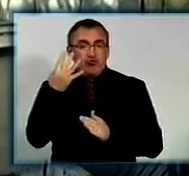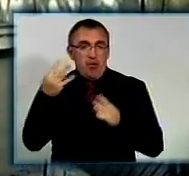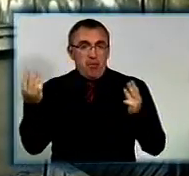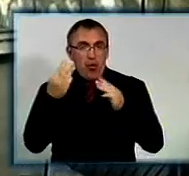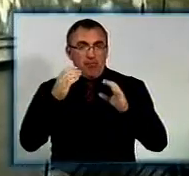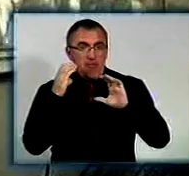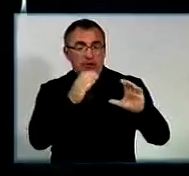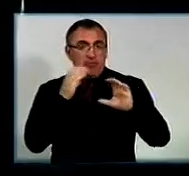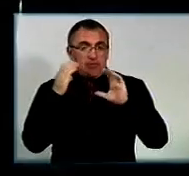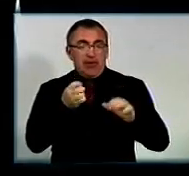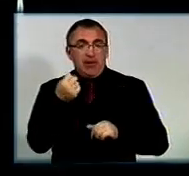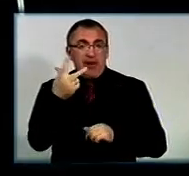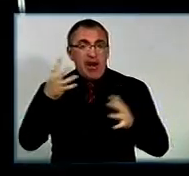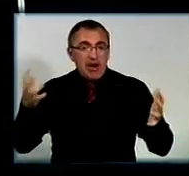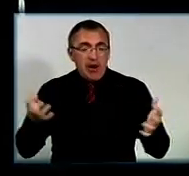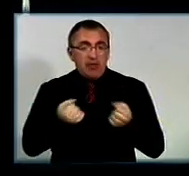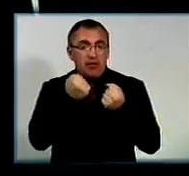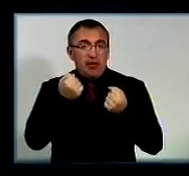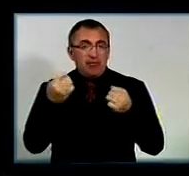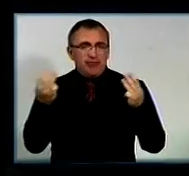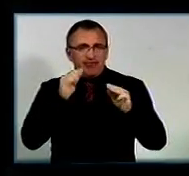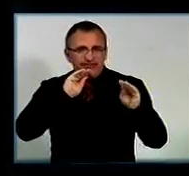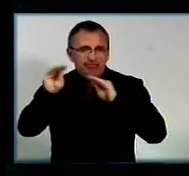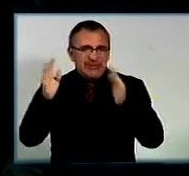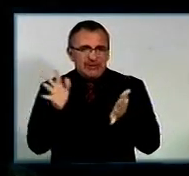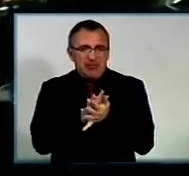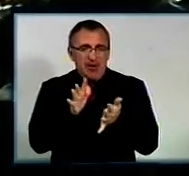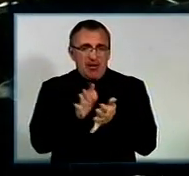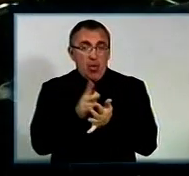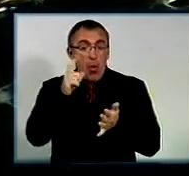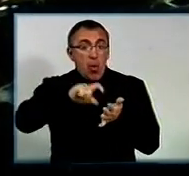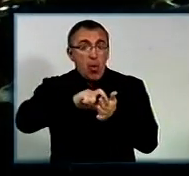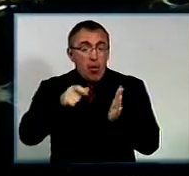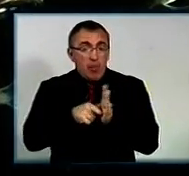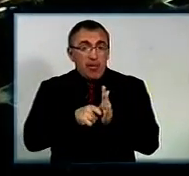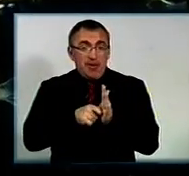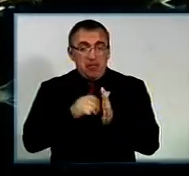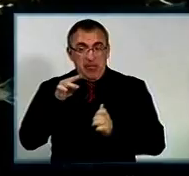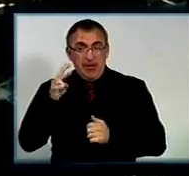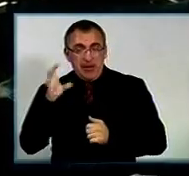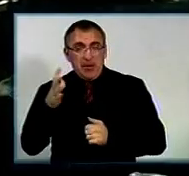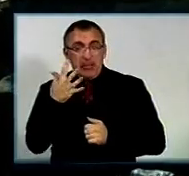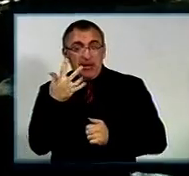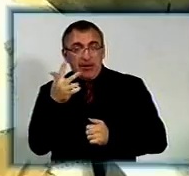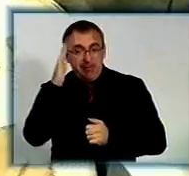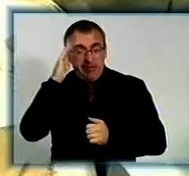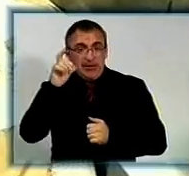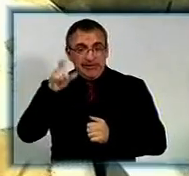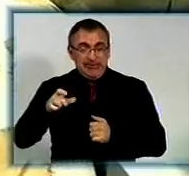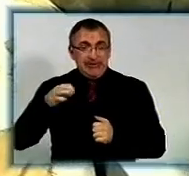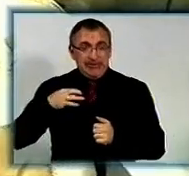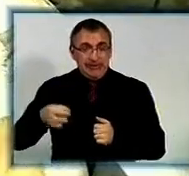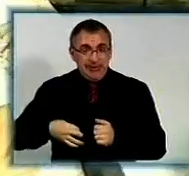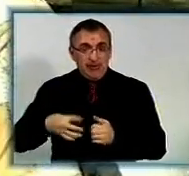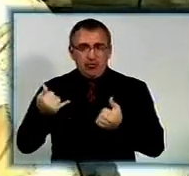11 рятувальників. Квартира виявилася ущен захарашена сміття. В одній із кімнат надзвичайники знайшли 53-річного сина господарка.